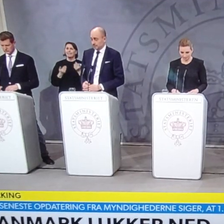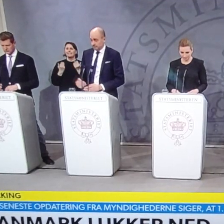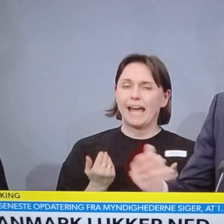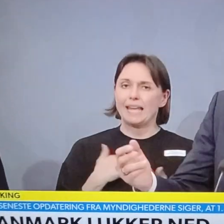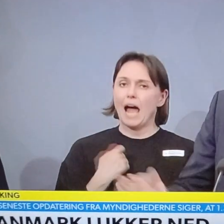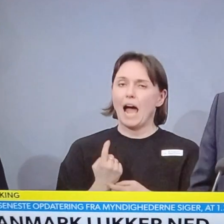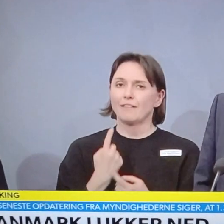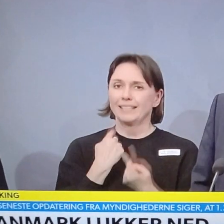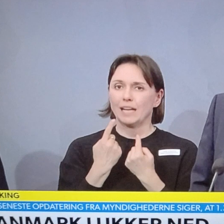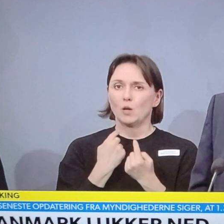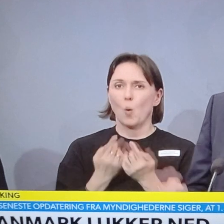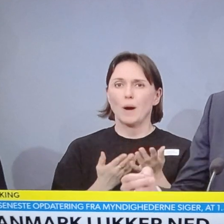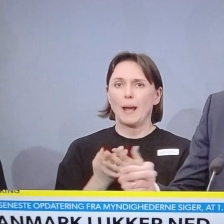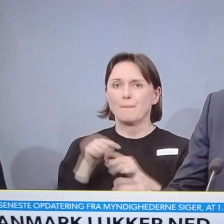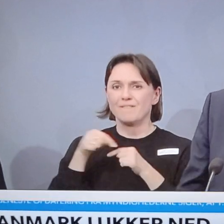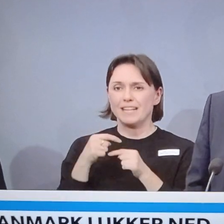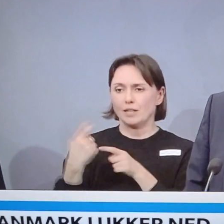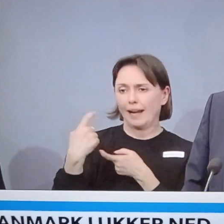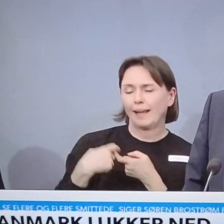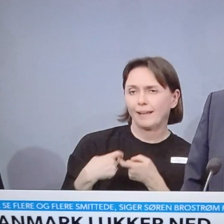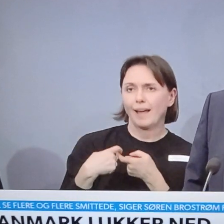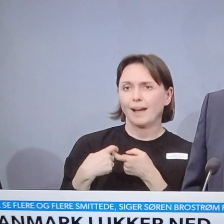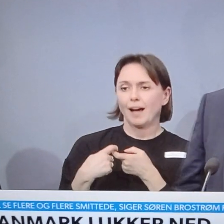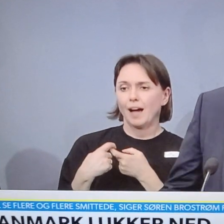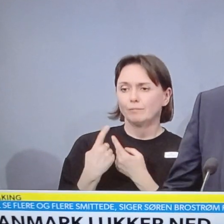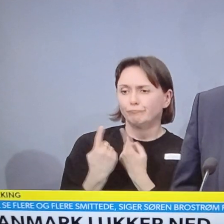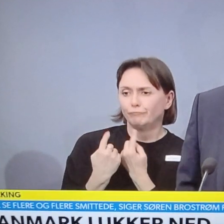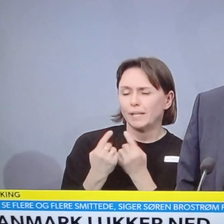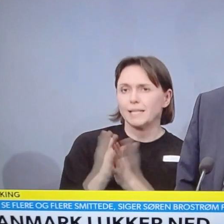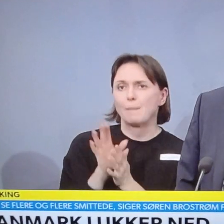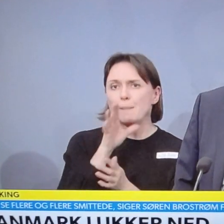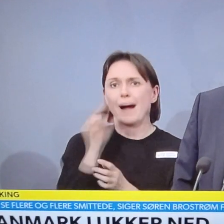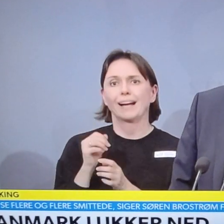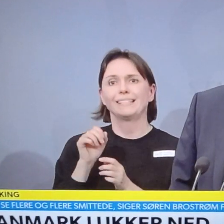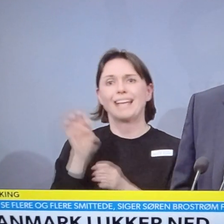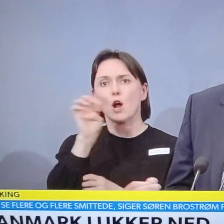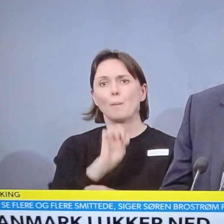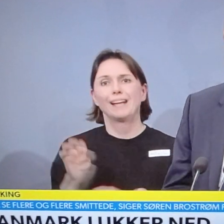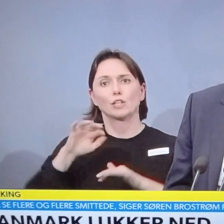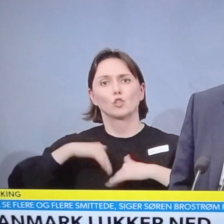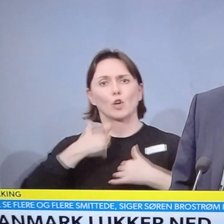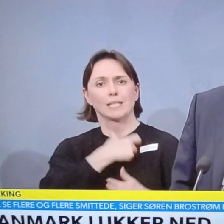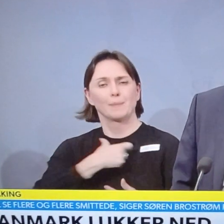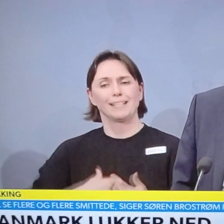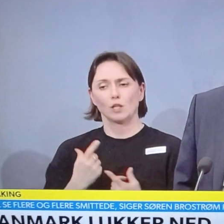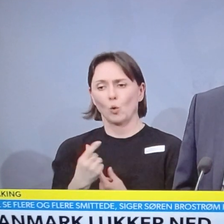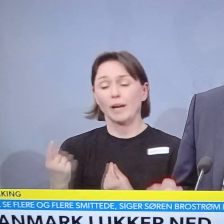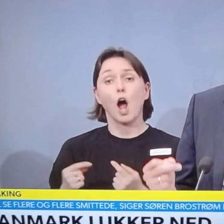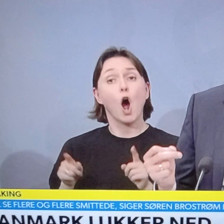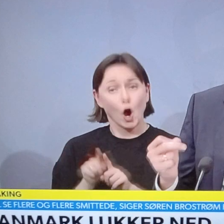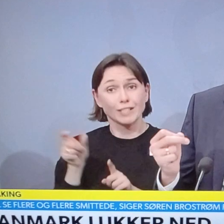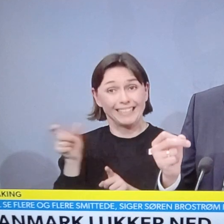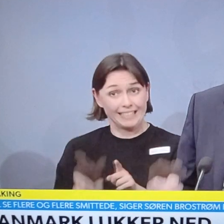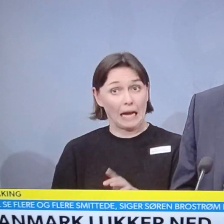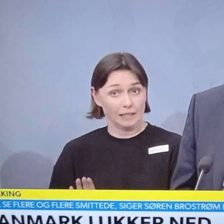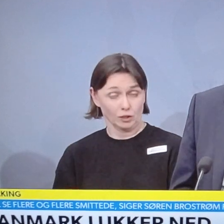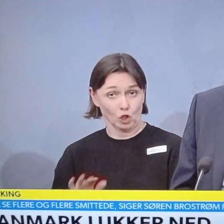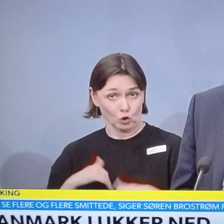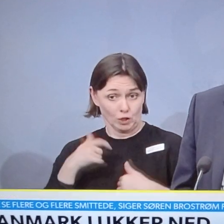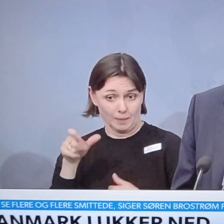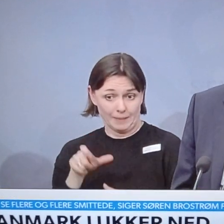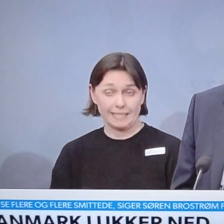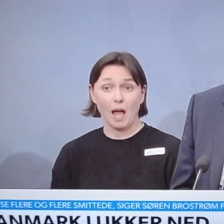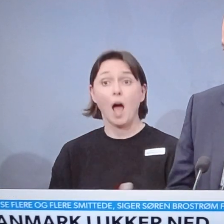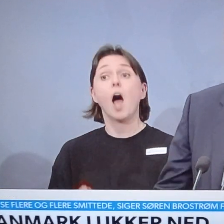via Vito Link med en lang række af mine europæiske sundhedsministerkolleger, også den italienske. Og han havde et helt klart